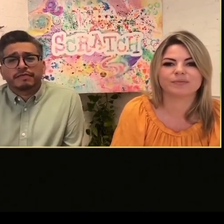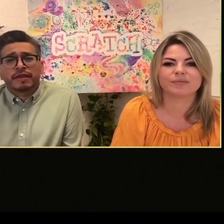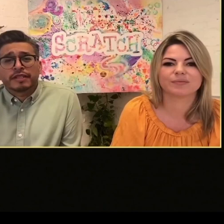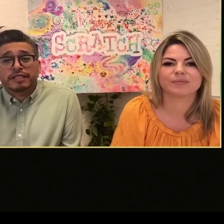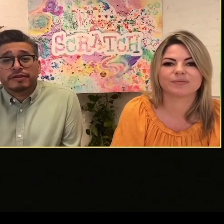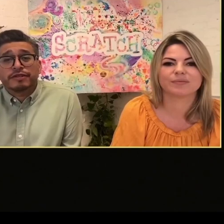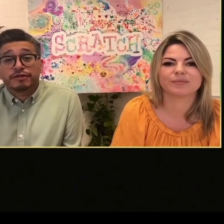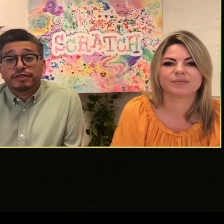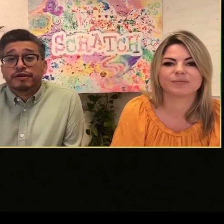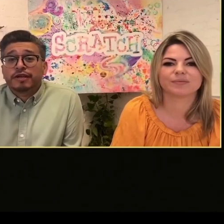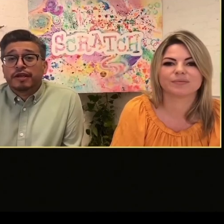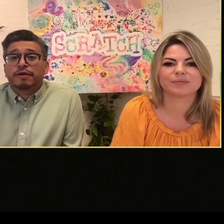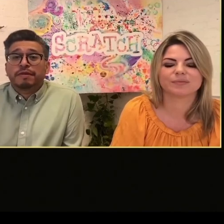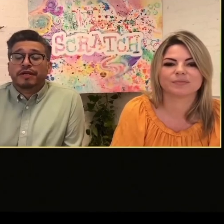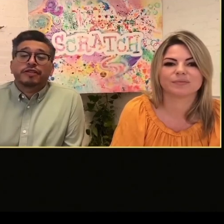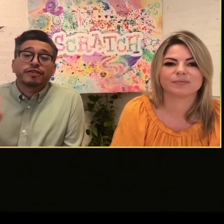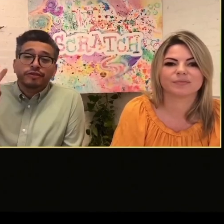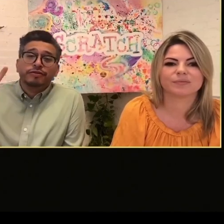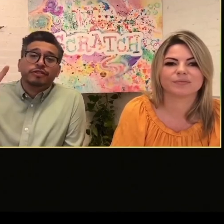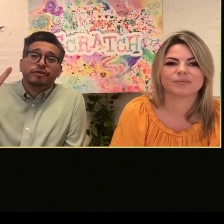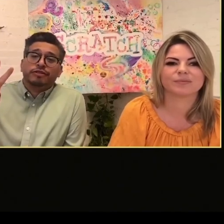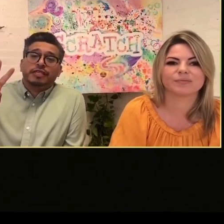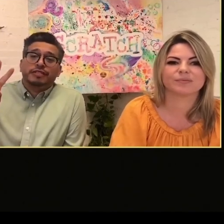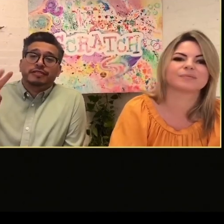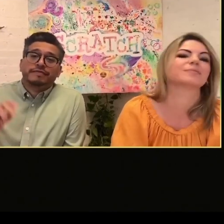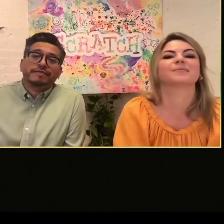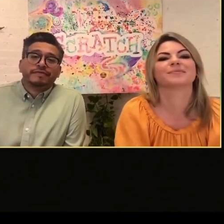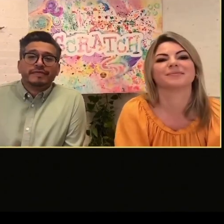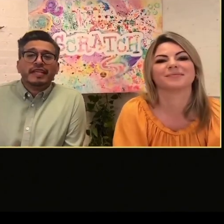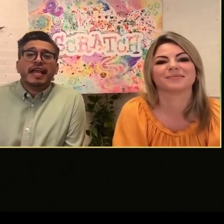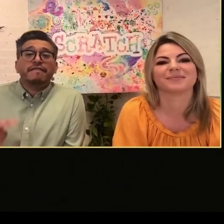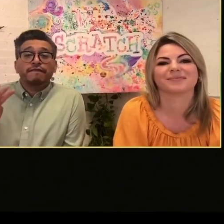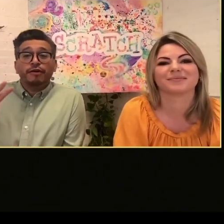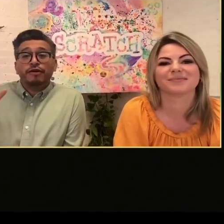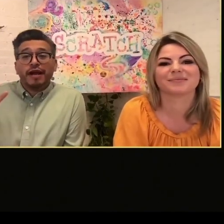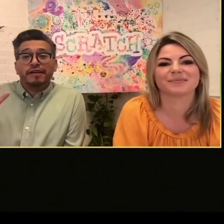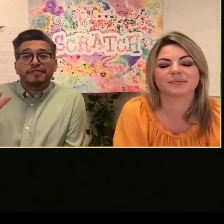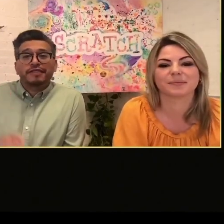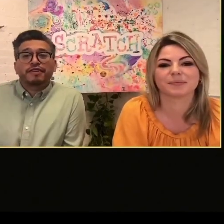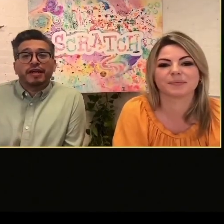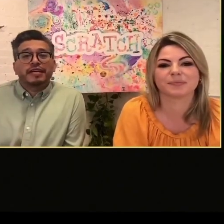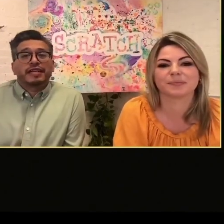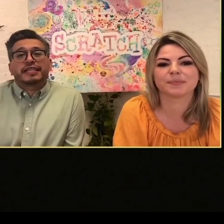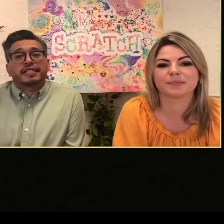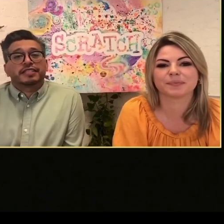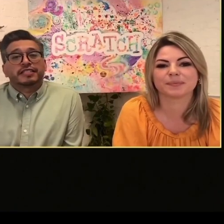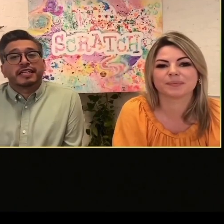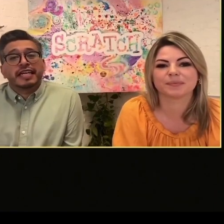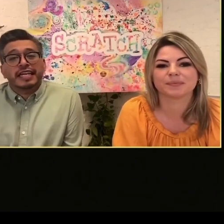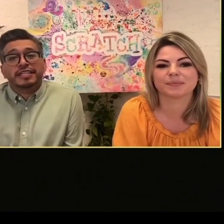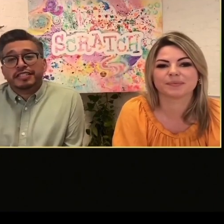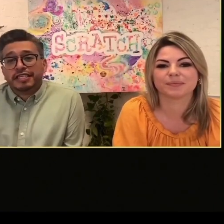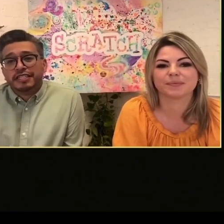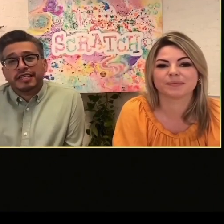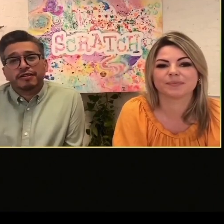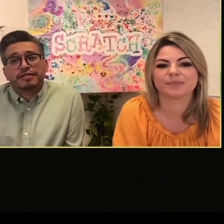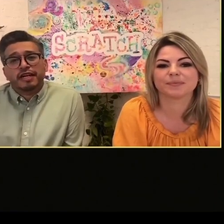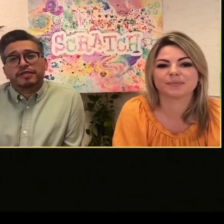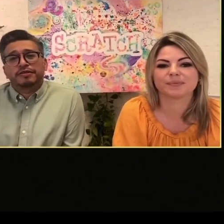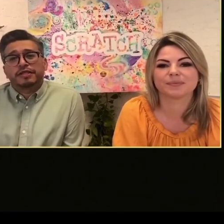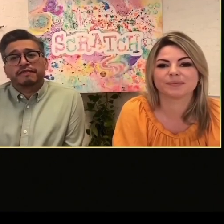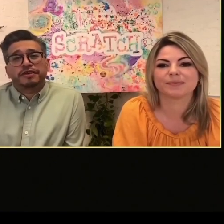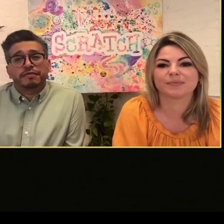avremo incontri, avremo diversi argomenti e voi potrete